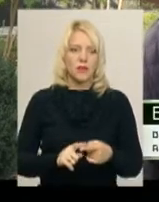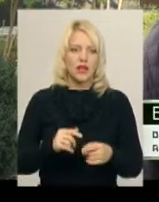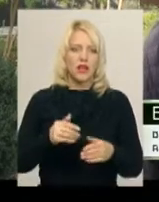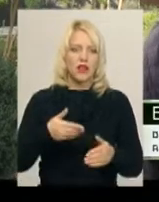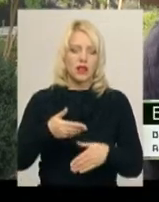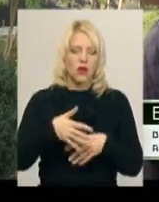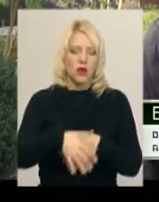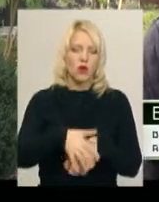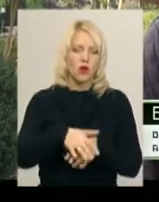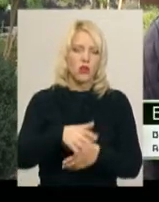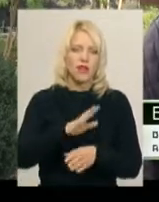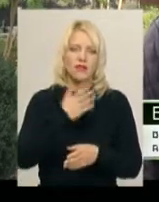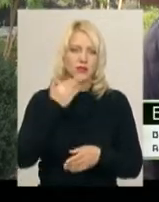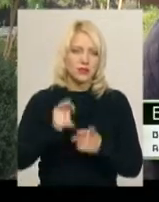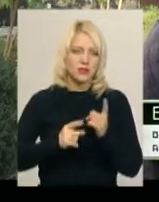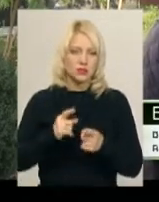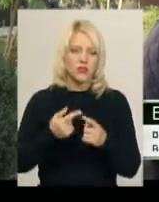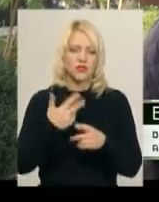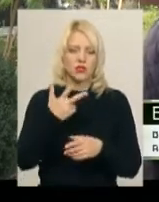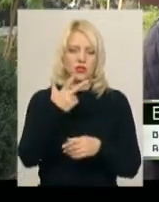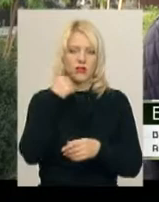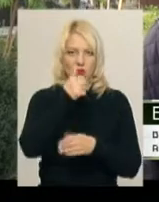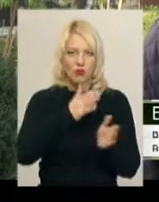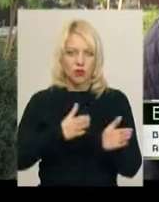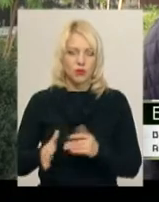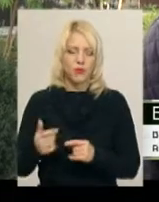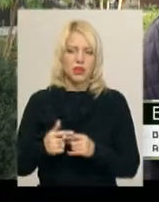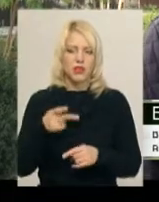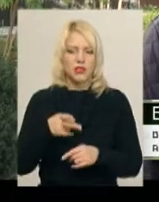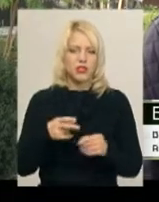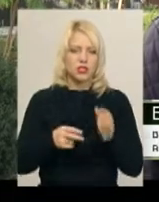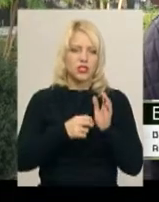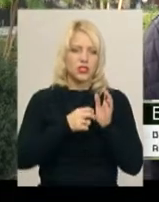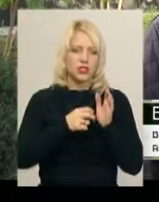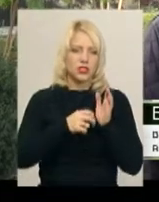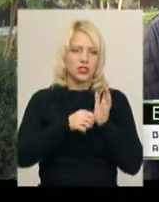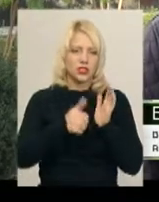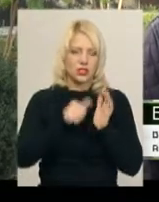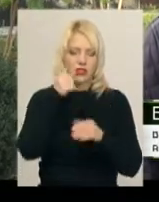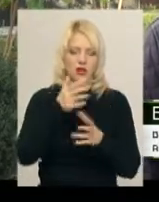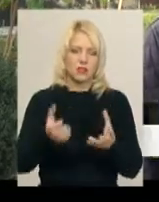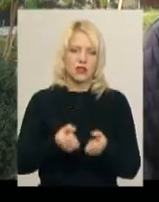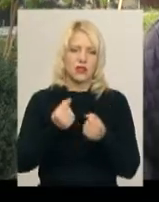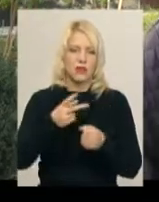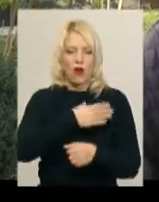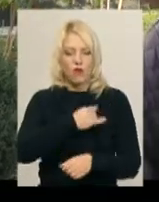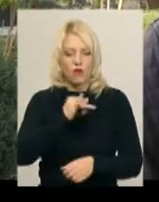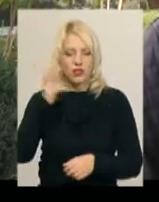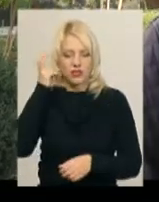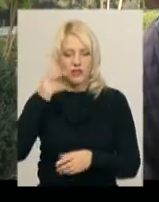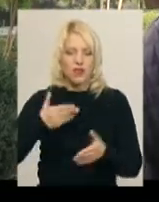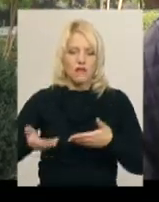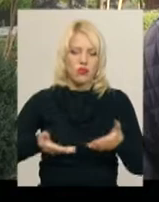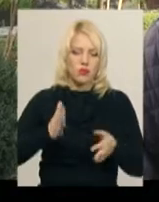проводиться, вже буде третій рік. 2017-го року нас підтримав Львів і Київ. Вирушати ми будемо з 12-ї